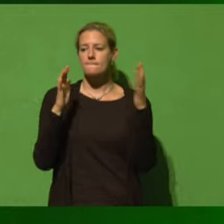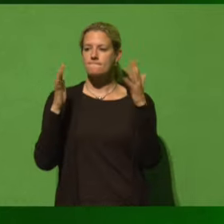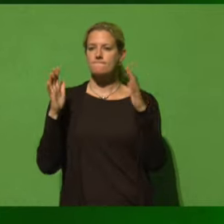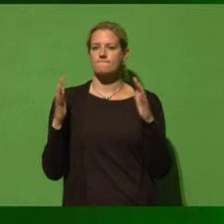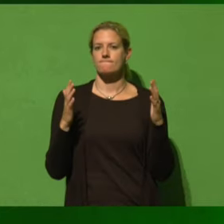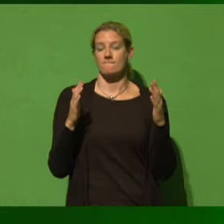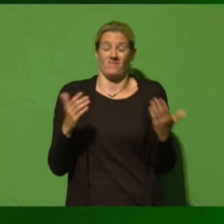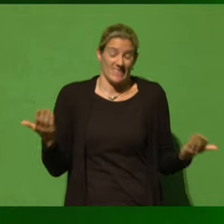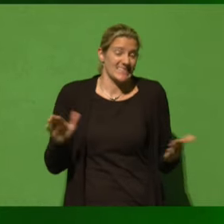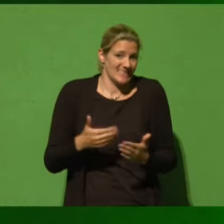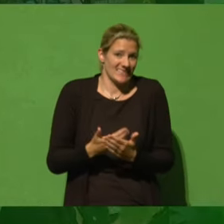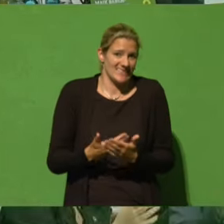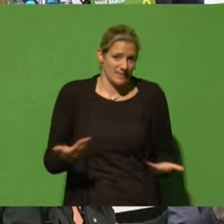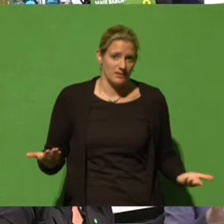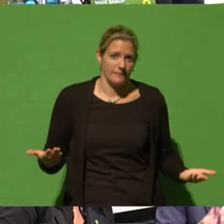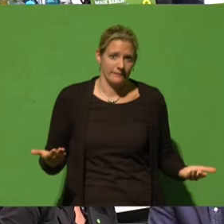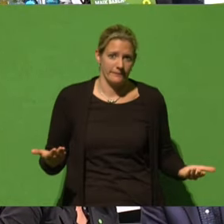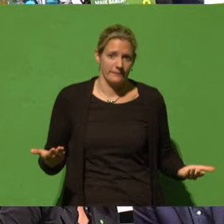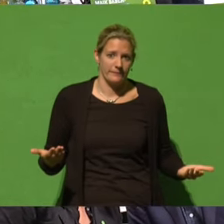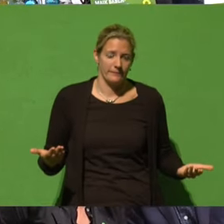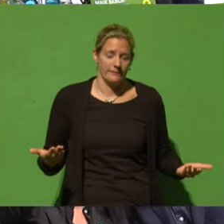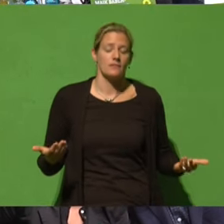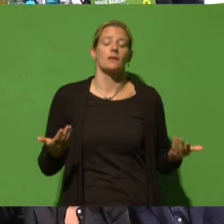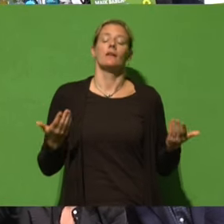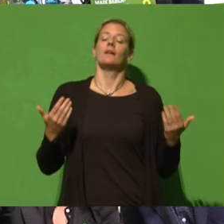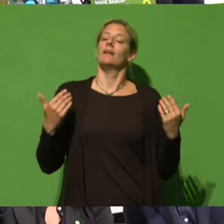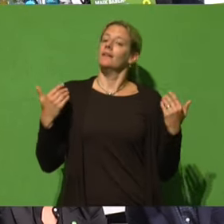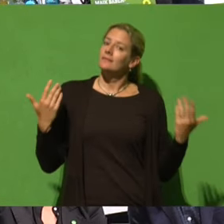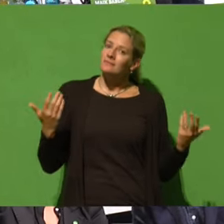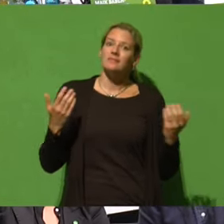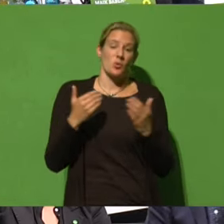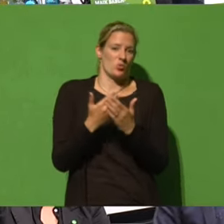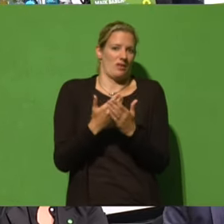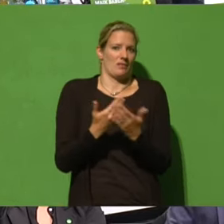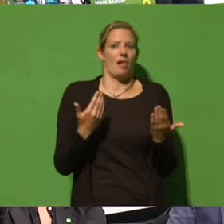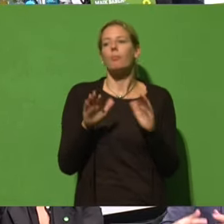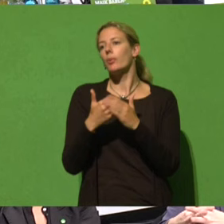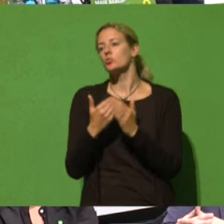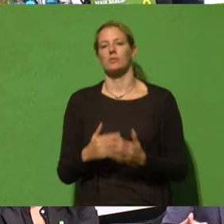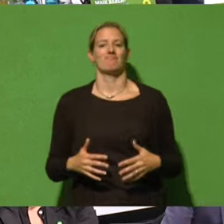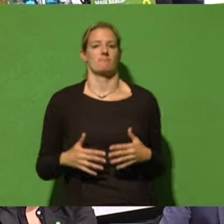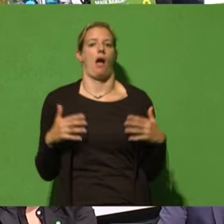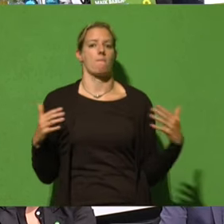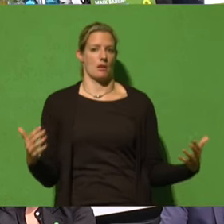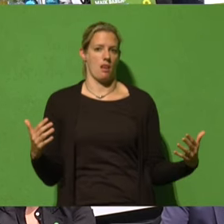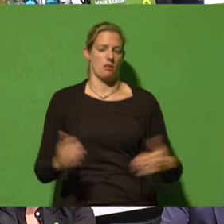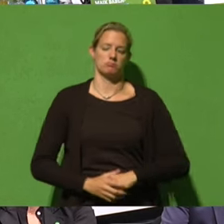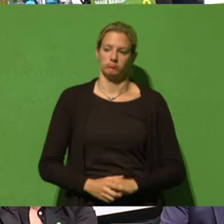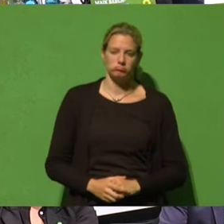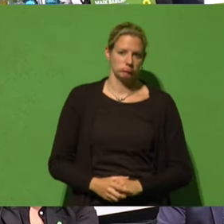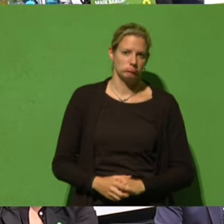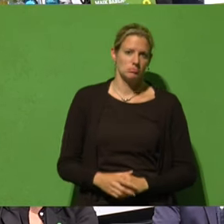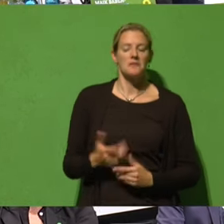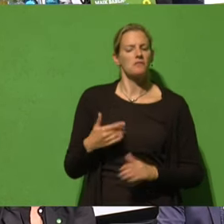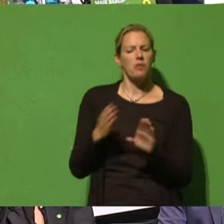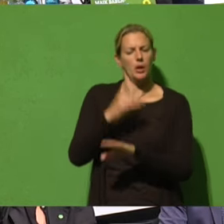Und deshalb ist es umso armseliger, wenn Gabriel, von dem